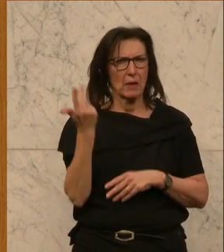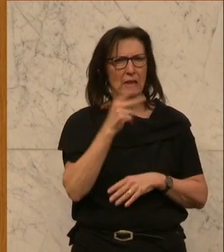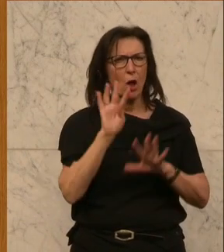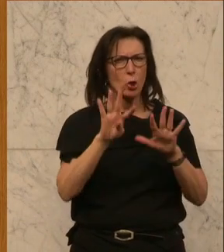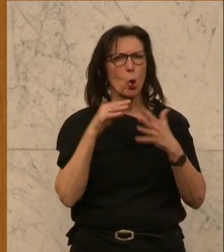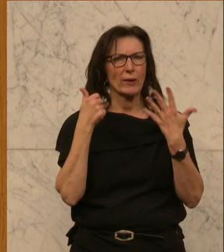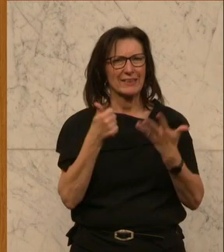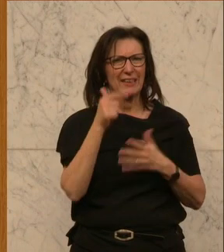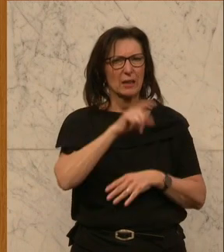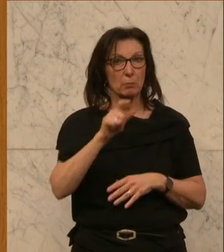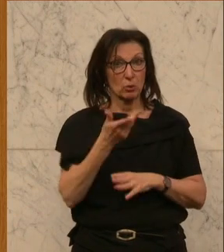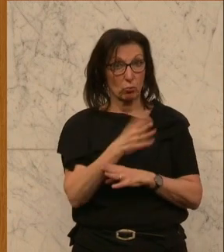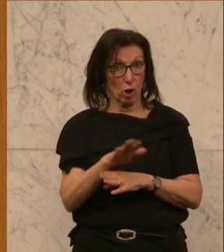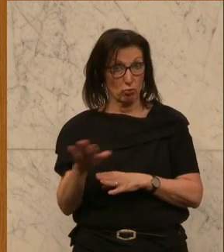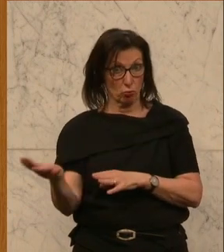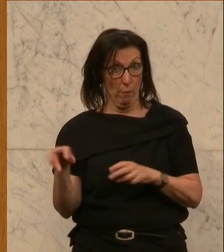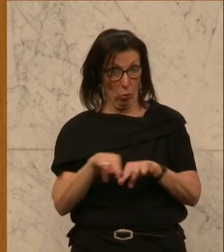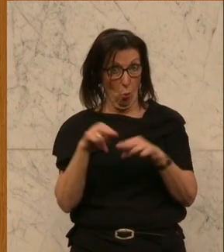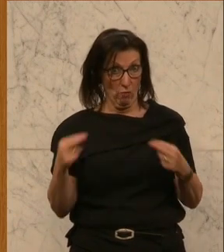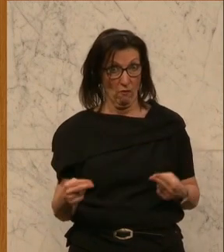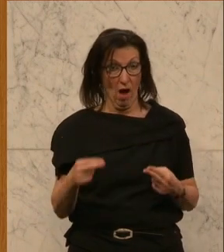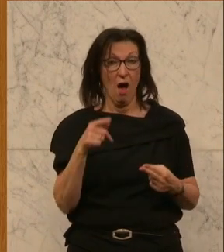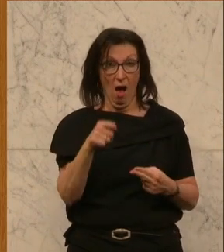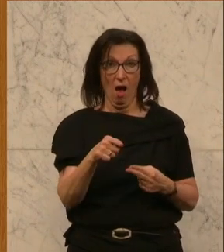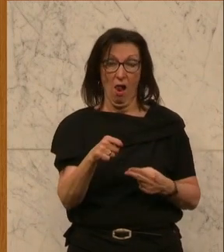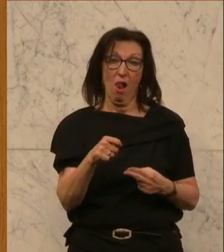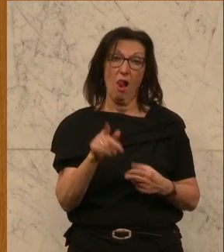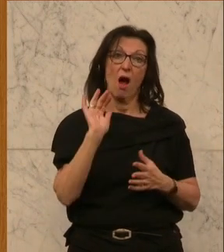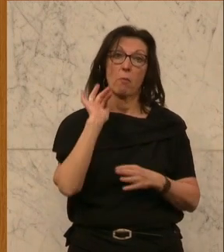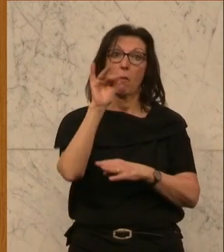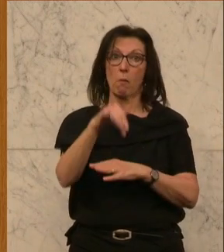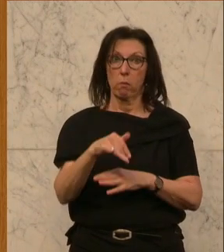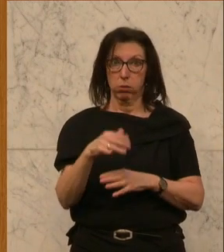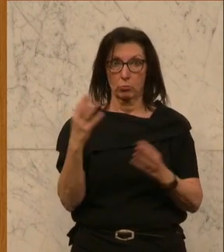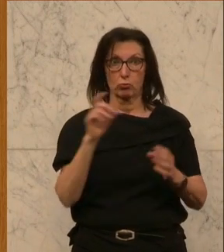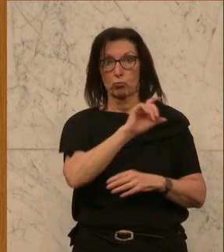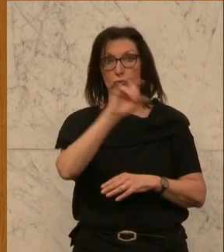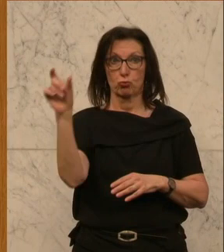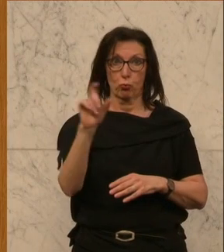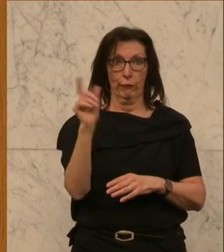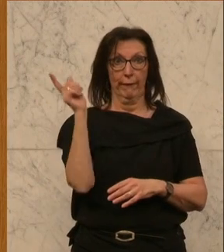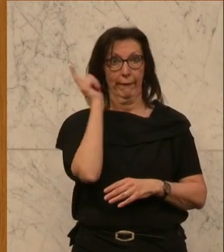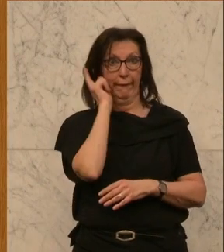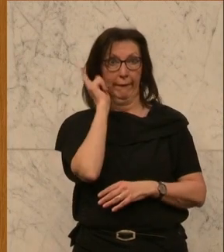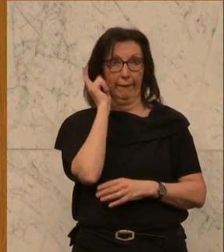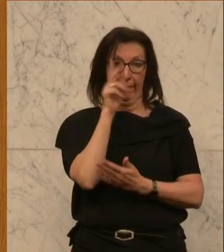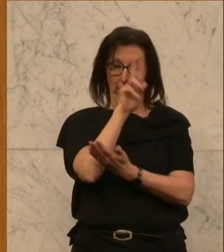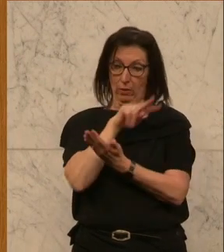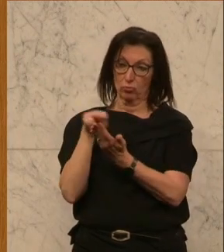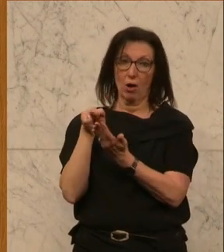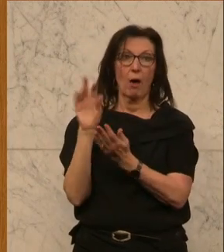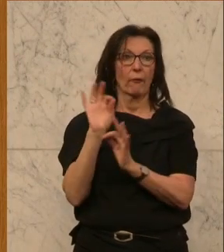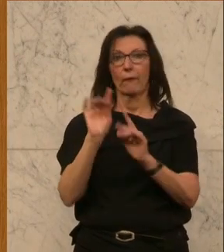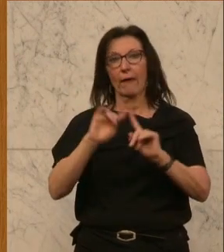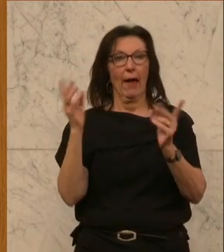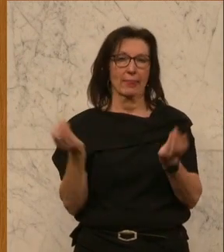Verkehrstoten zurückzuführen auf das Hantieren mit dem Handy oder andere Unachtsamkeiten. Damit ist es die